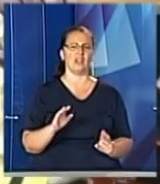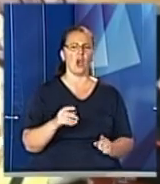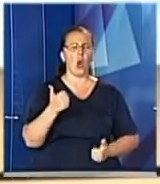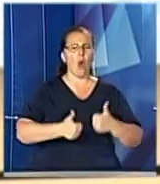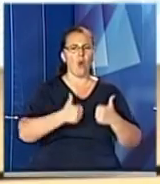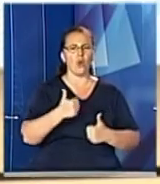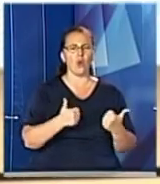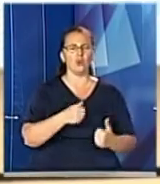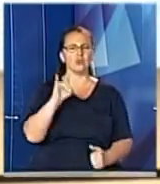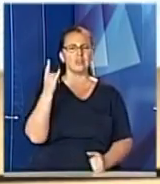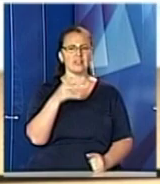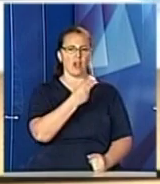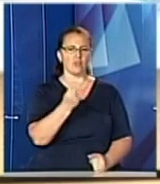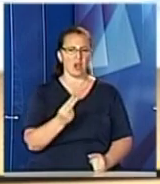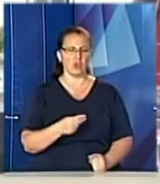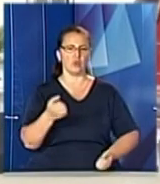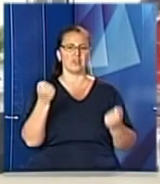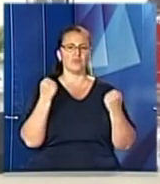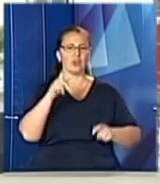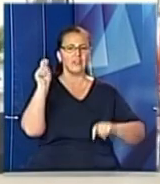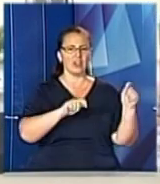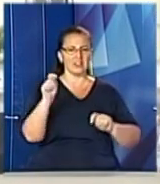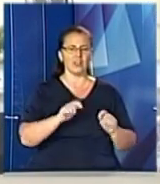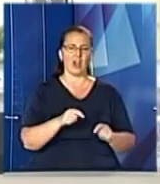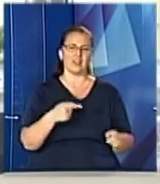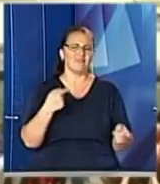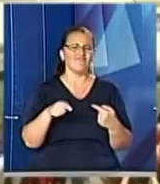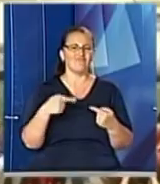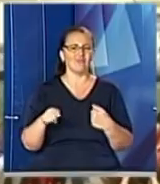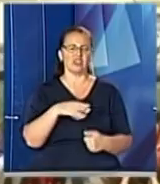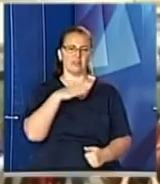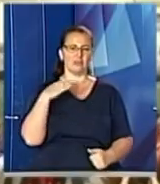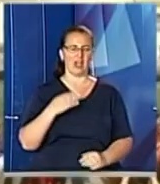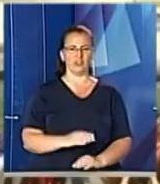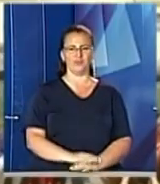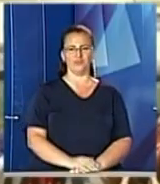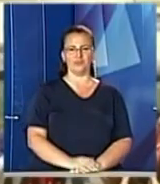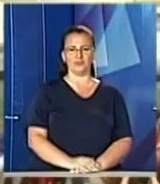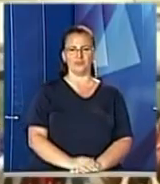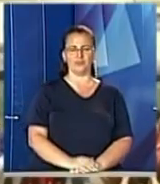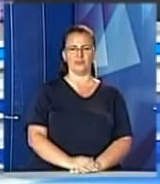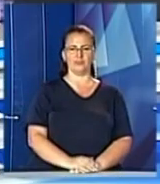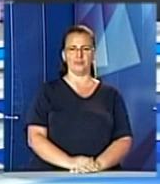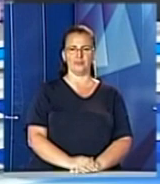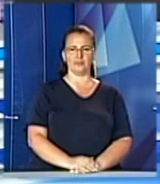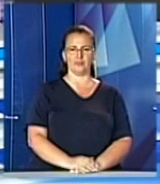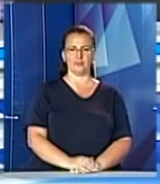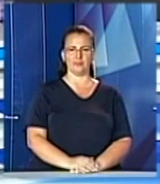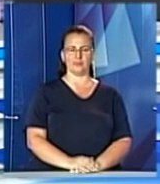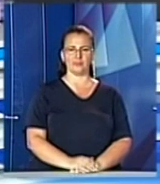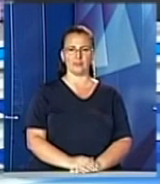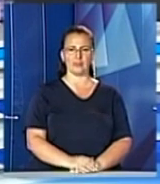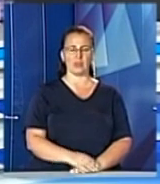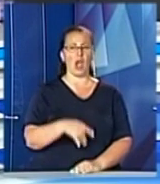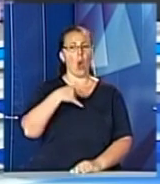конкурс дитячих малюнків, спортивний фестиваль та безліч інших. Зоряна Папка, Андрій Ролюк, новини. У